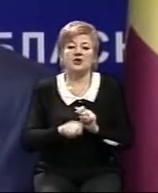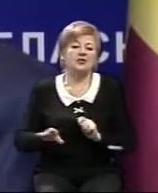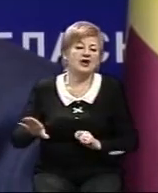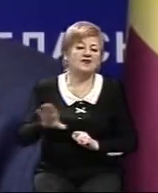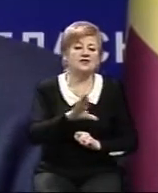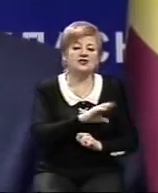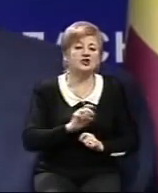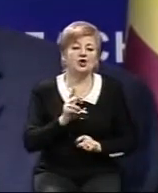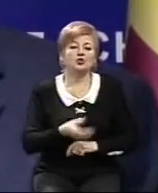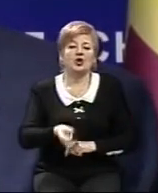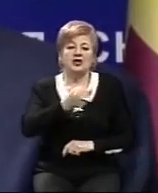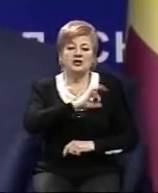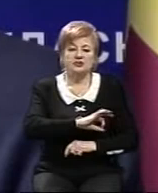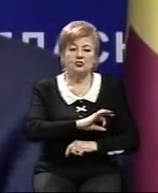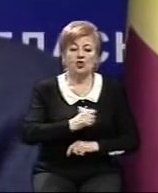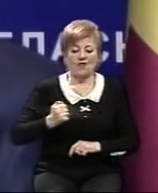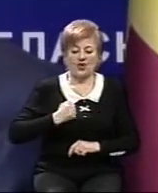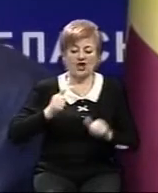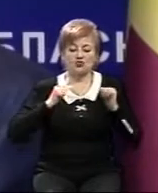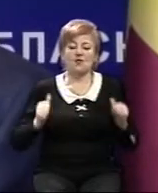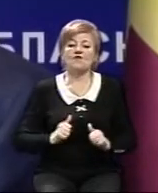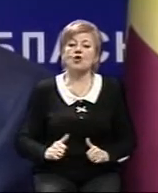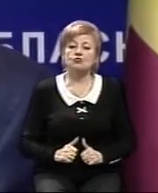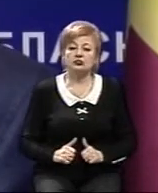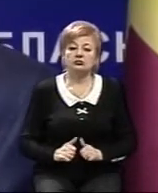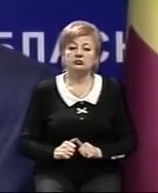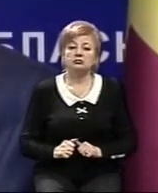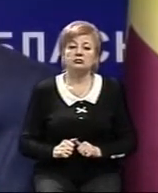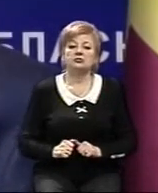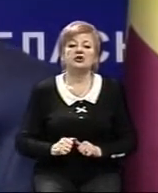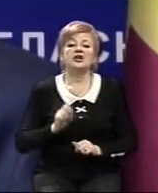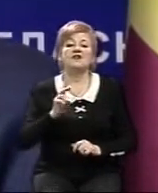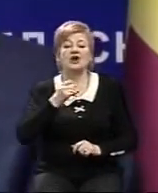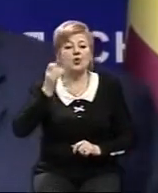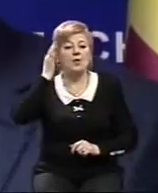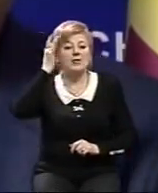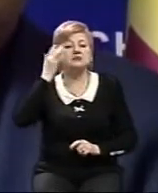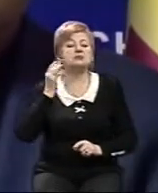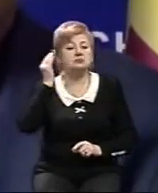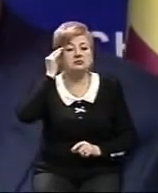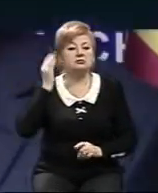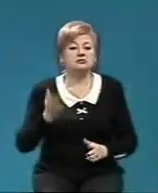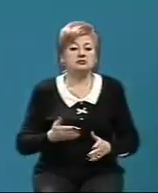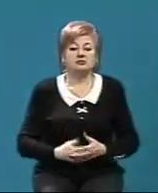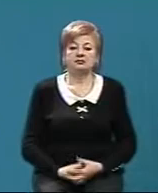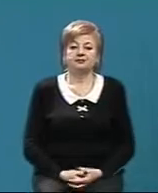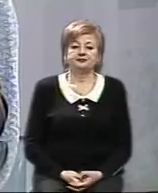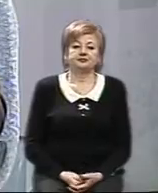використовує військову форму і з якою метою це використовується.